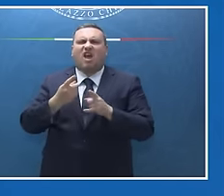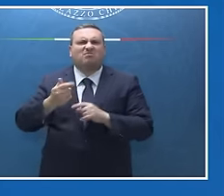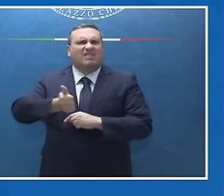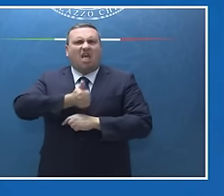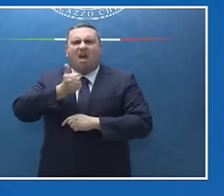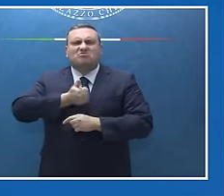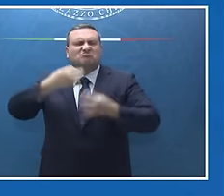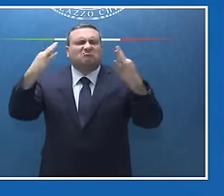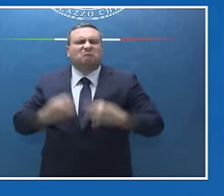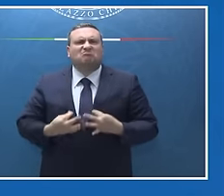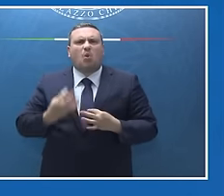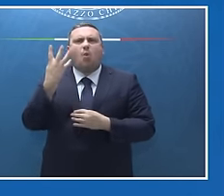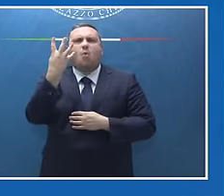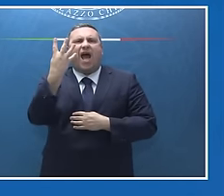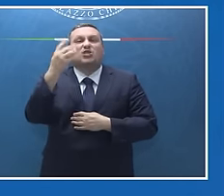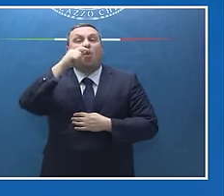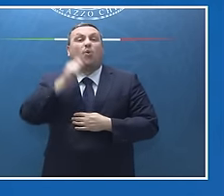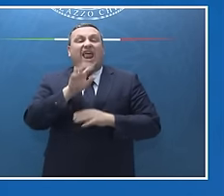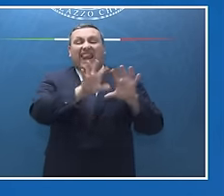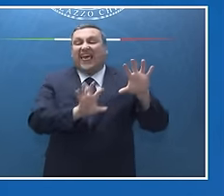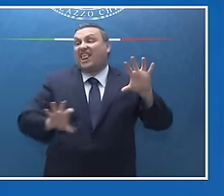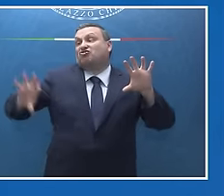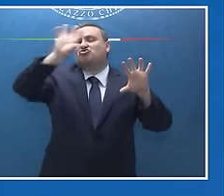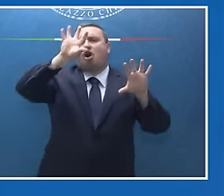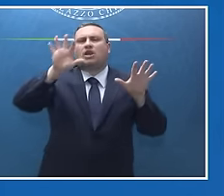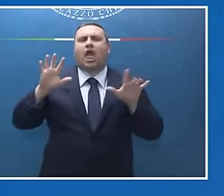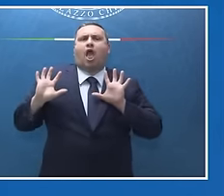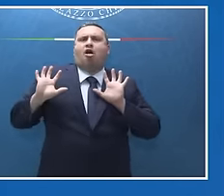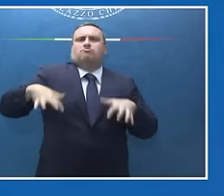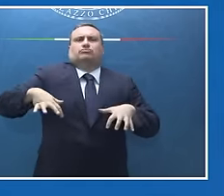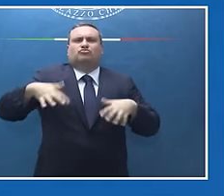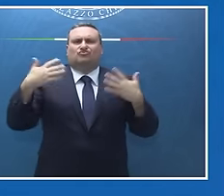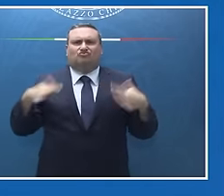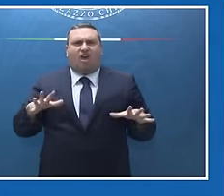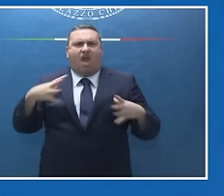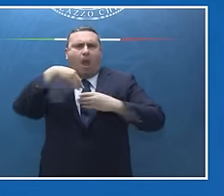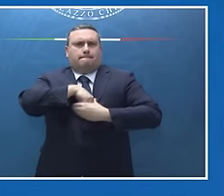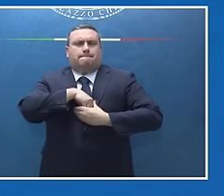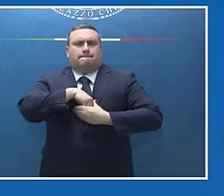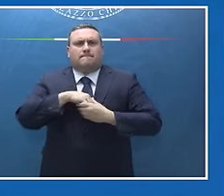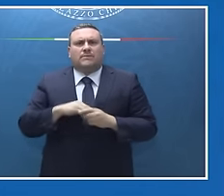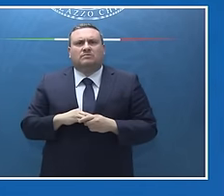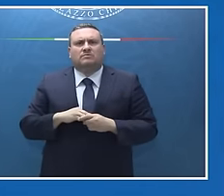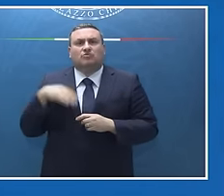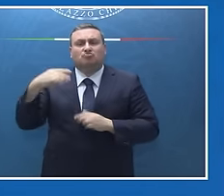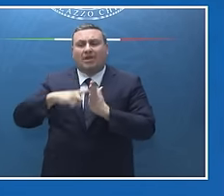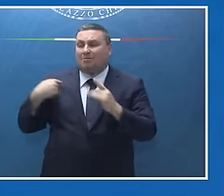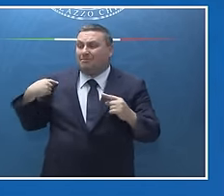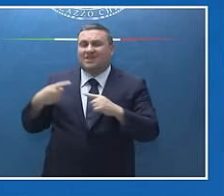ucraine. Sa anche che oggi, a distanza di svariati mesi, non controlla